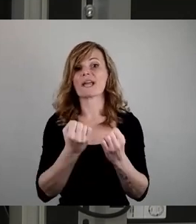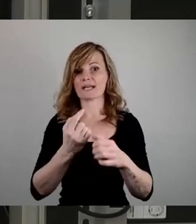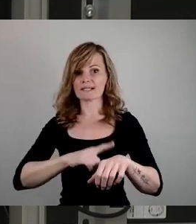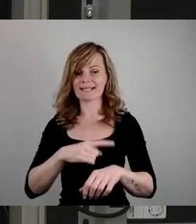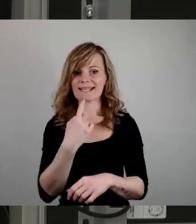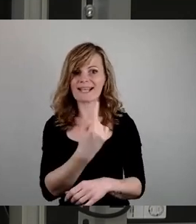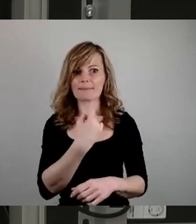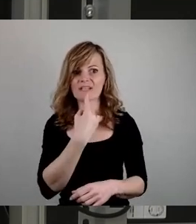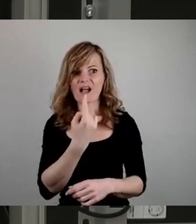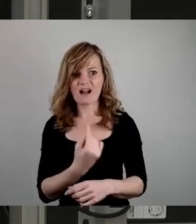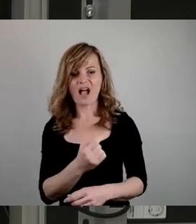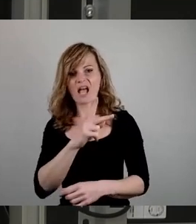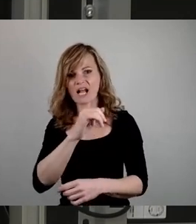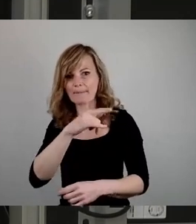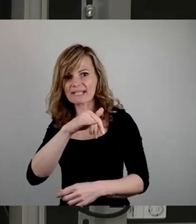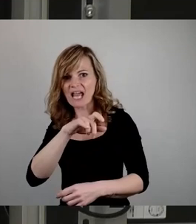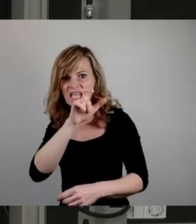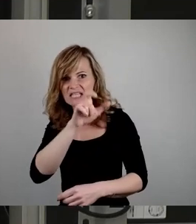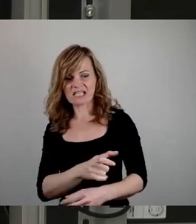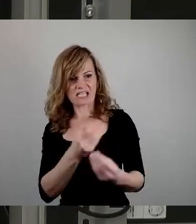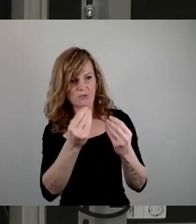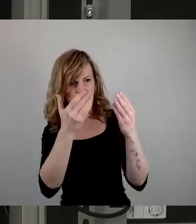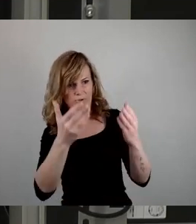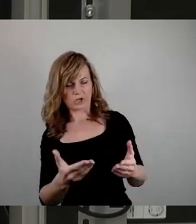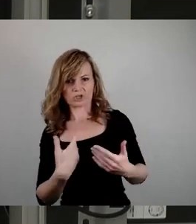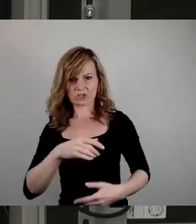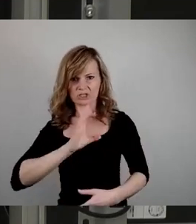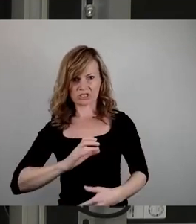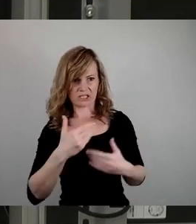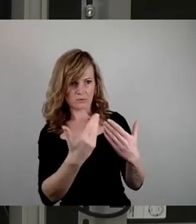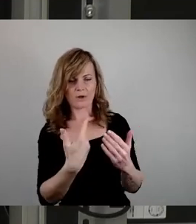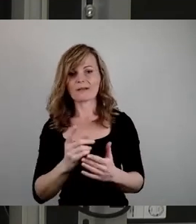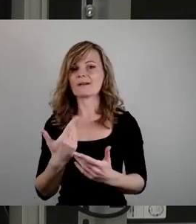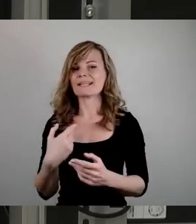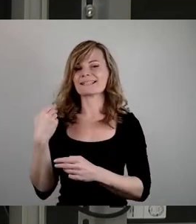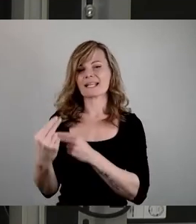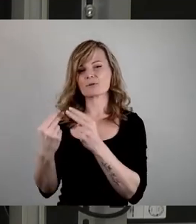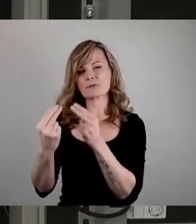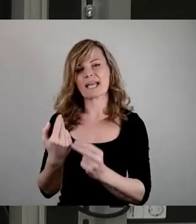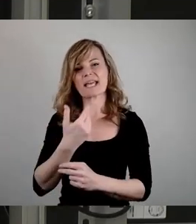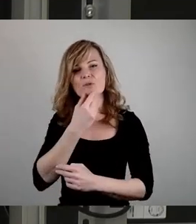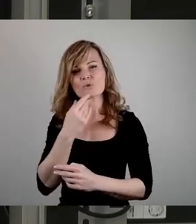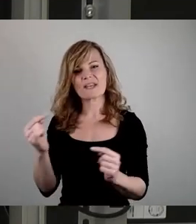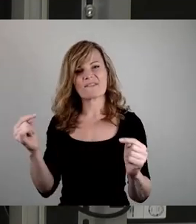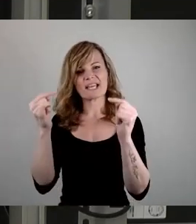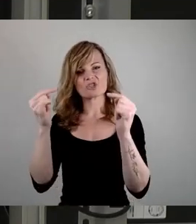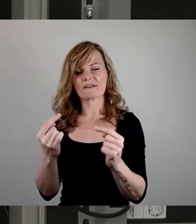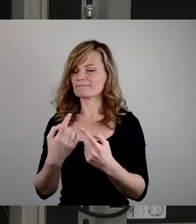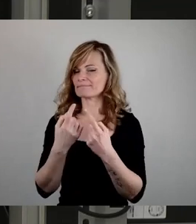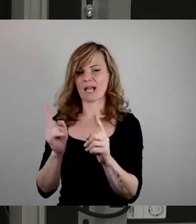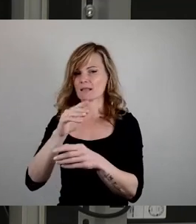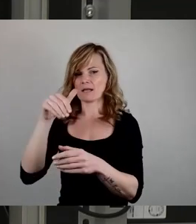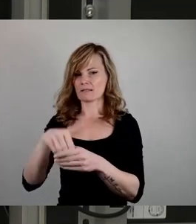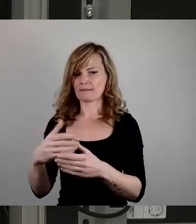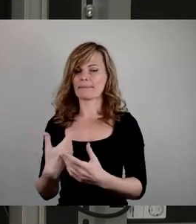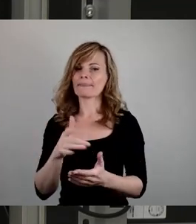Kapitalisten betrachtet wird. Die traditionelle Judenfeindschaft indes ist etwas vollkommen anderes, begründet nämlich auch in der bewussten